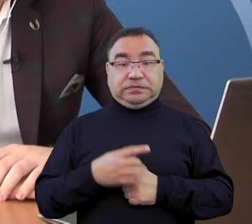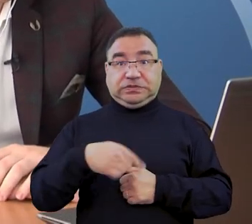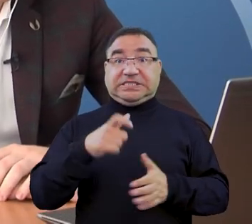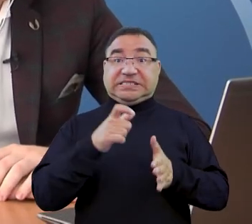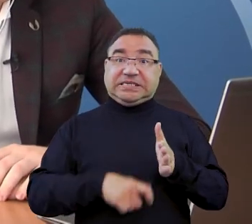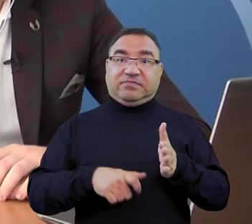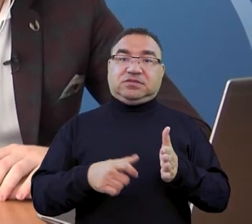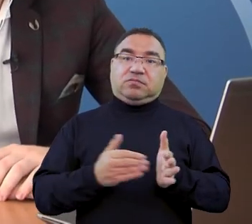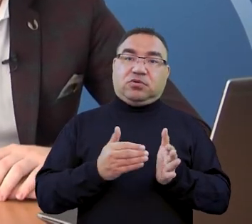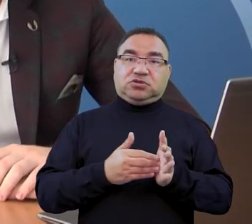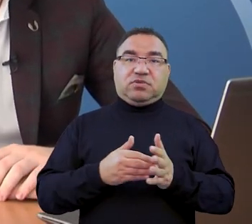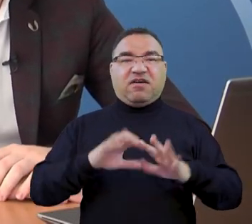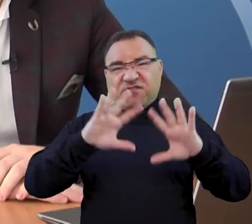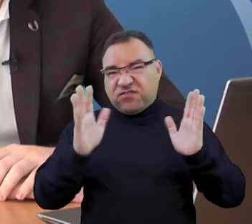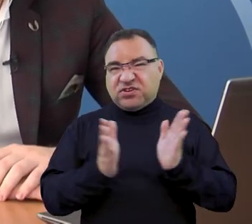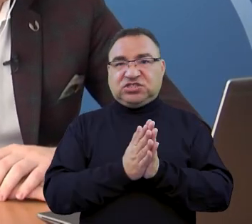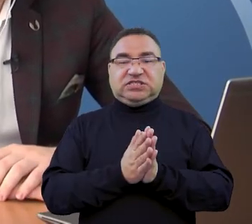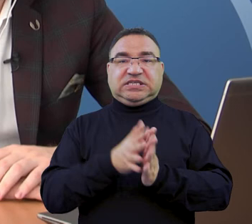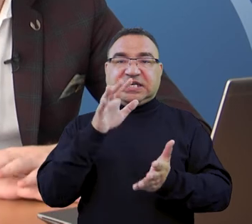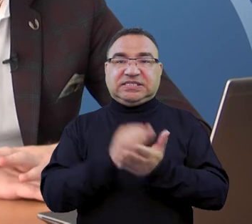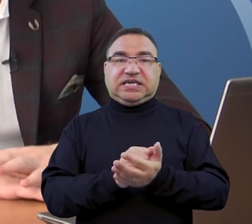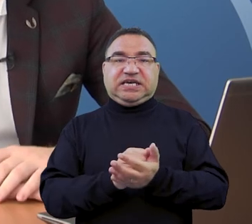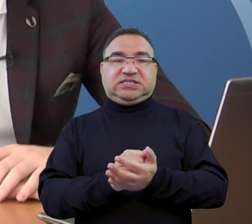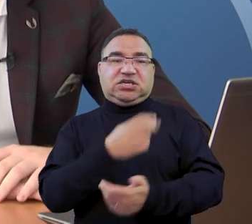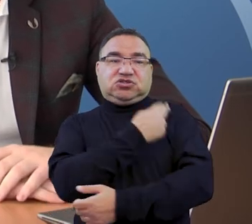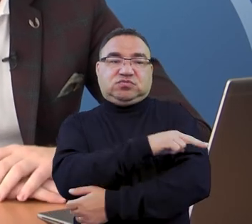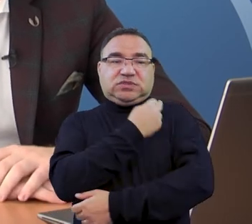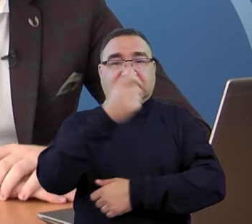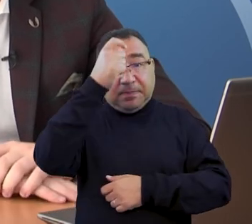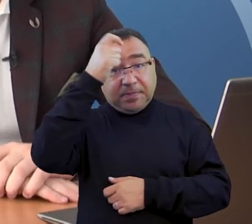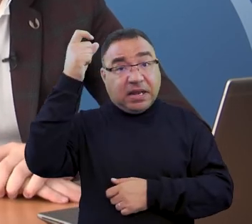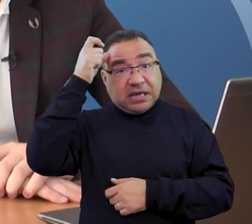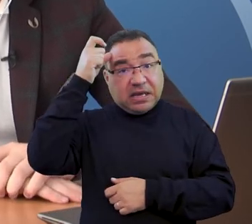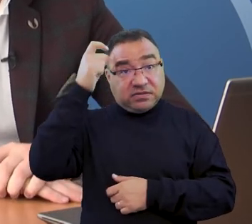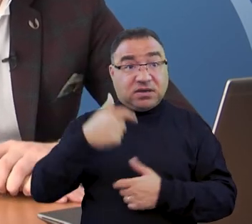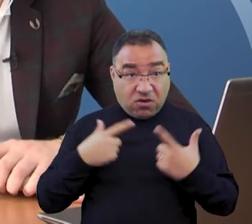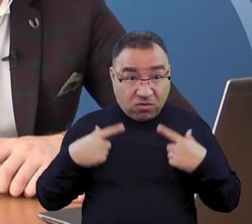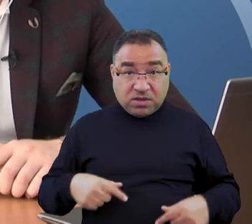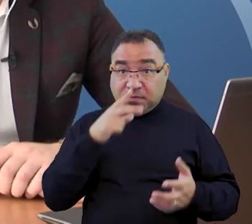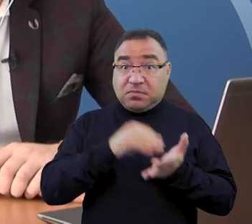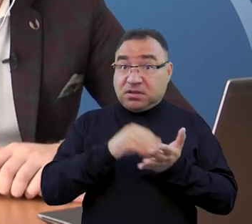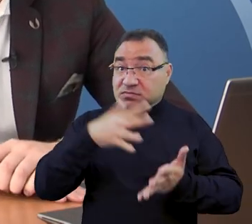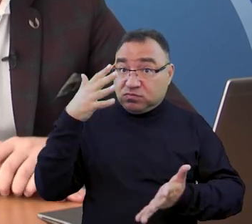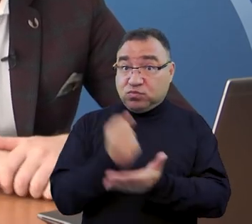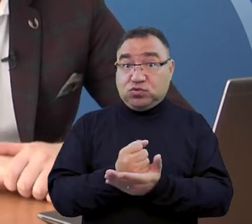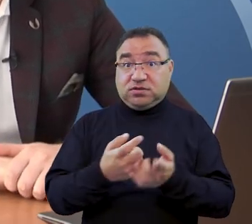semestrze trzeba będzie zrealizować wszystkie zajęcia w szpitalu na kierunku pielęgniarstwa? Chodzi tutaj głównie o zajęcia praktyczne.